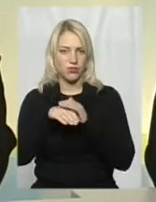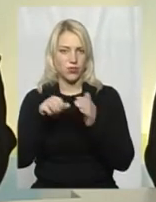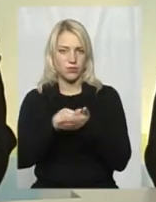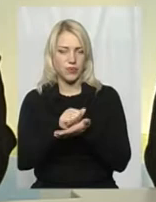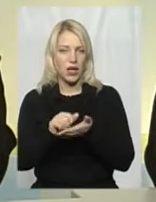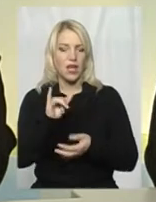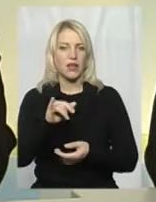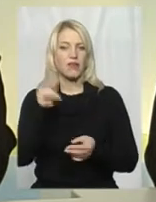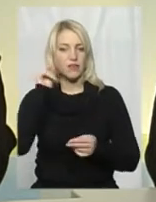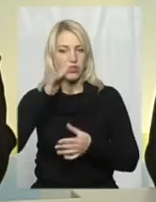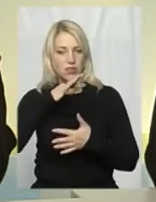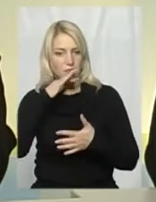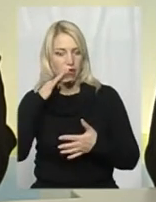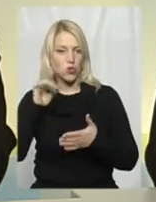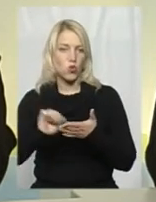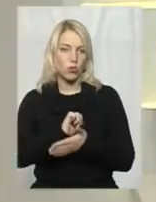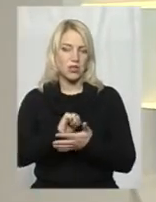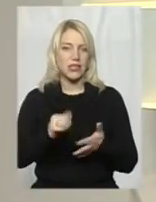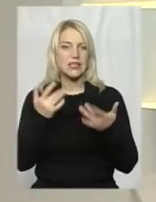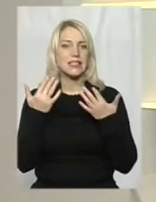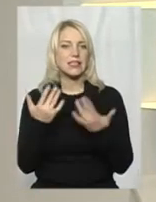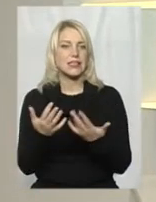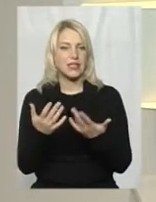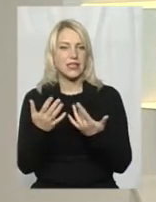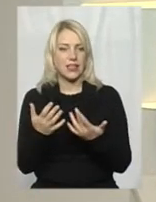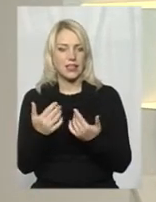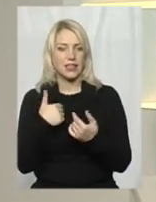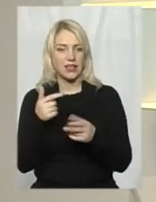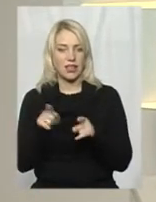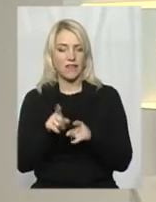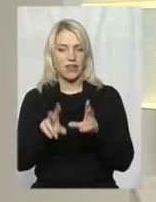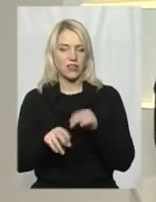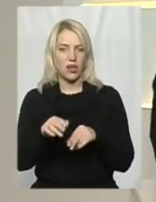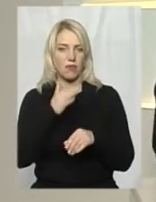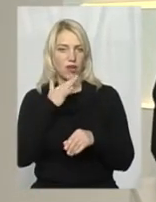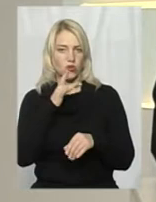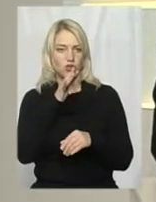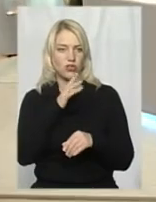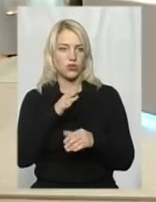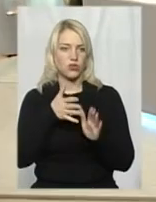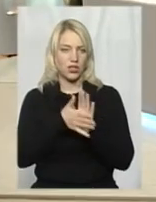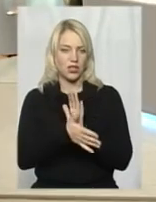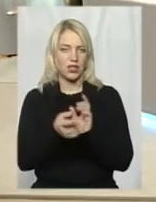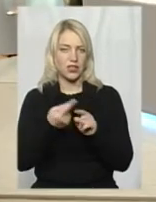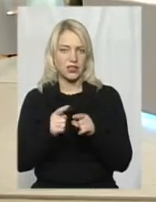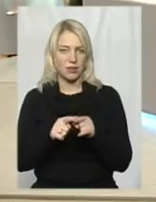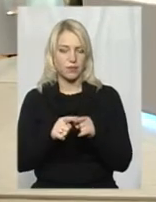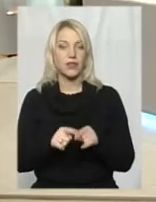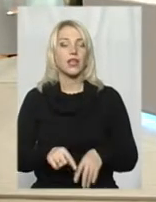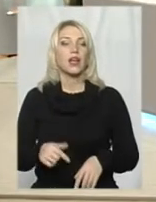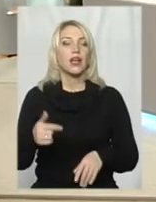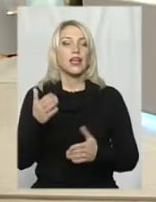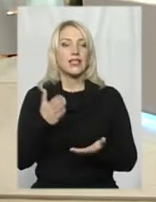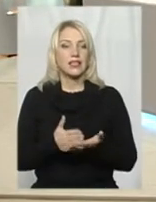Ви вивчаєте різного роду документацію. Оскільки, я так вважаю, багато часу йде на це? Ну, є